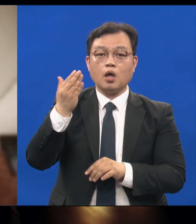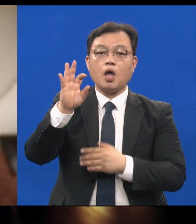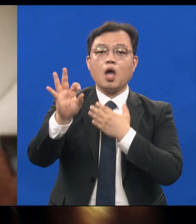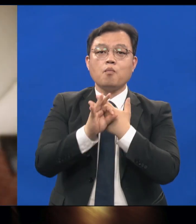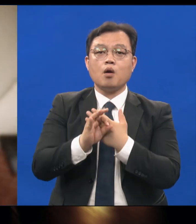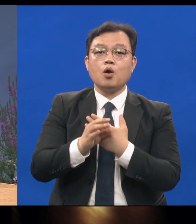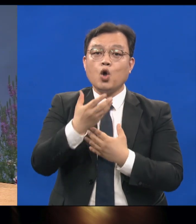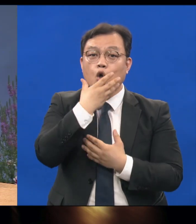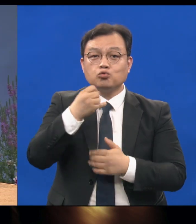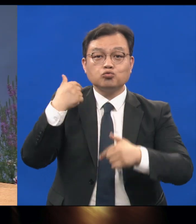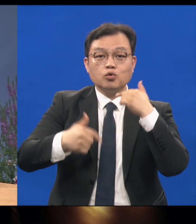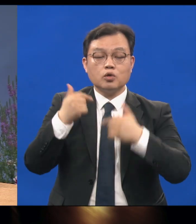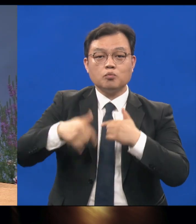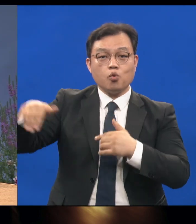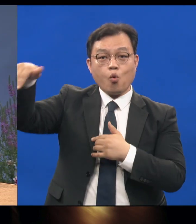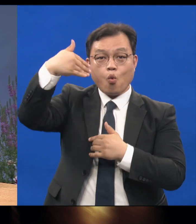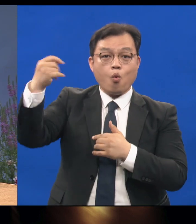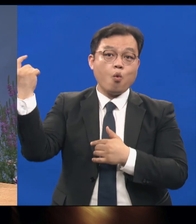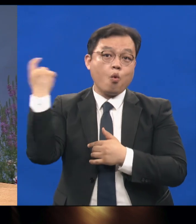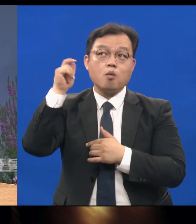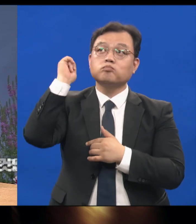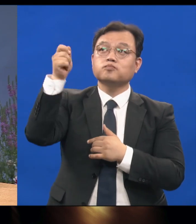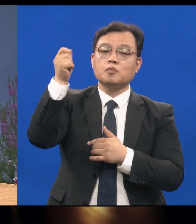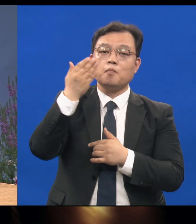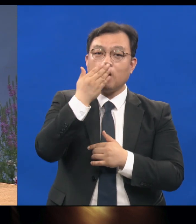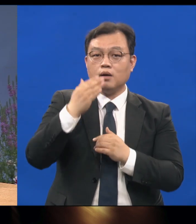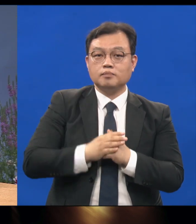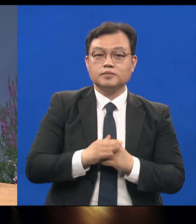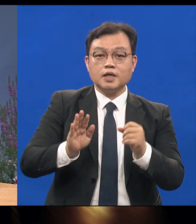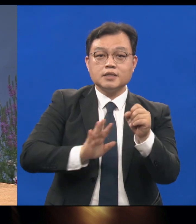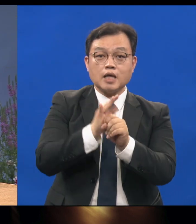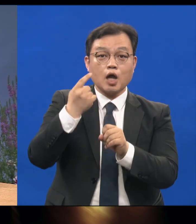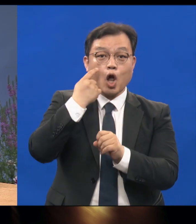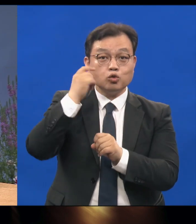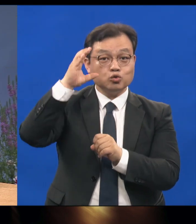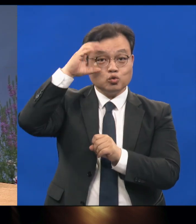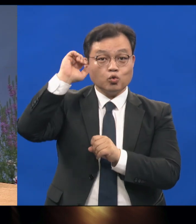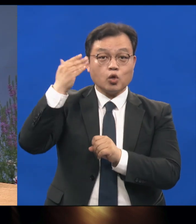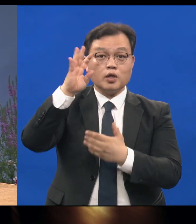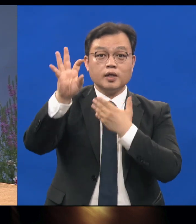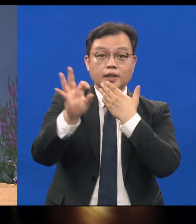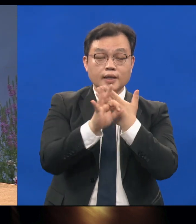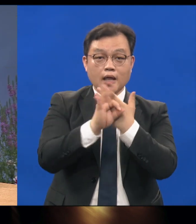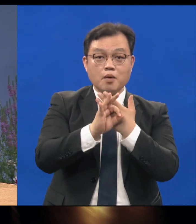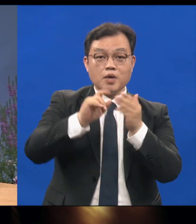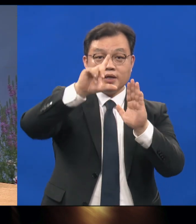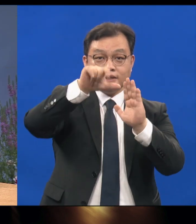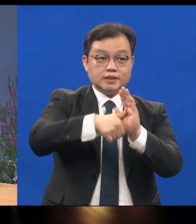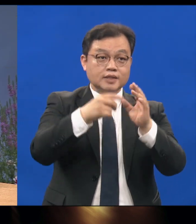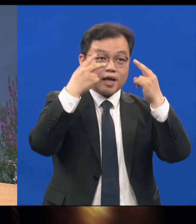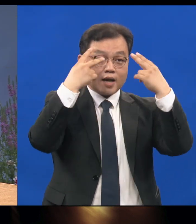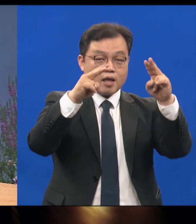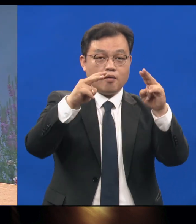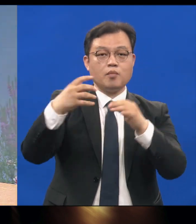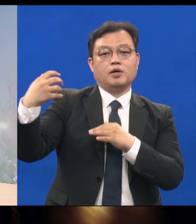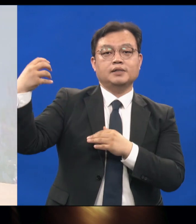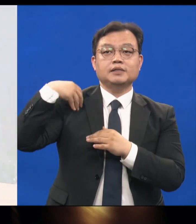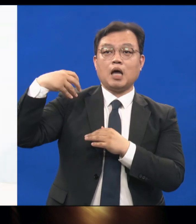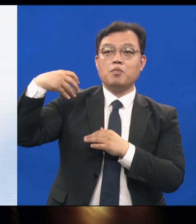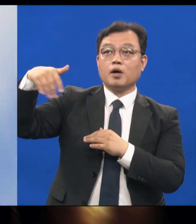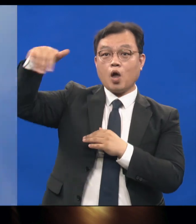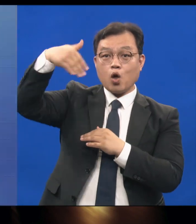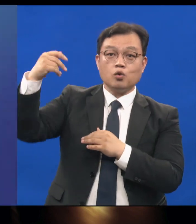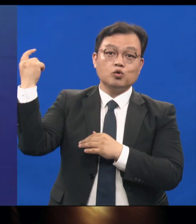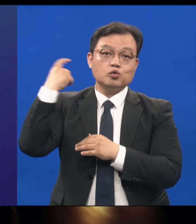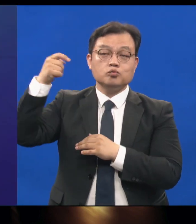종서를 해야 되겠죠 사랑의 눈동자가 되면 시대를 향한 사명의 종지기가 될 수가 있는 것입니다 할렐루야